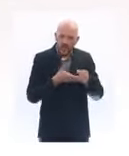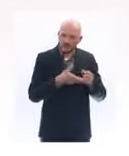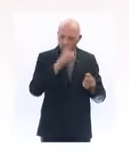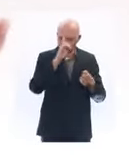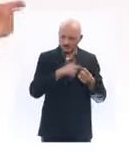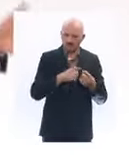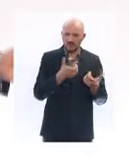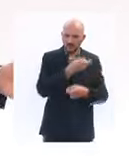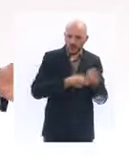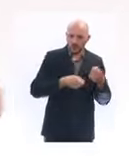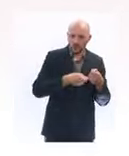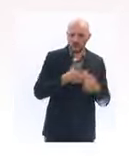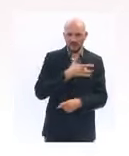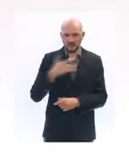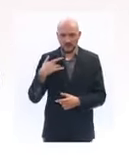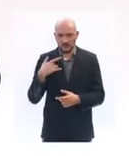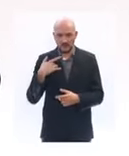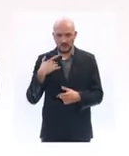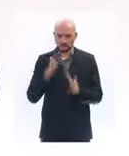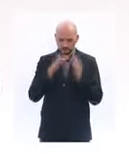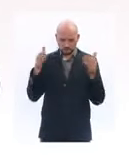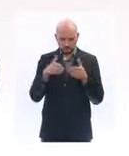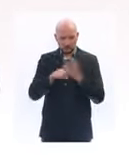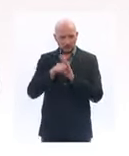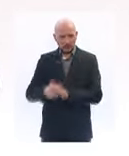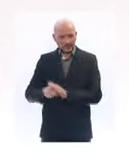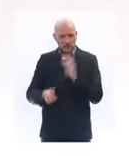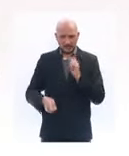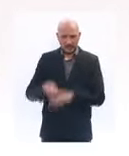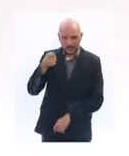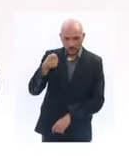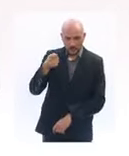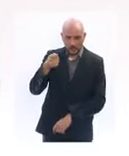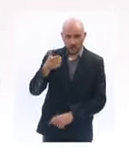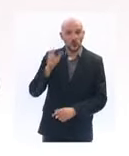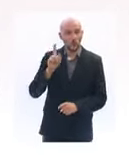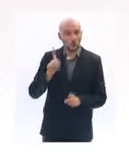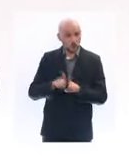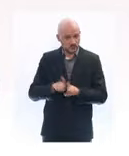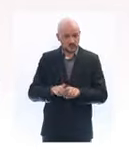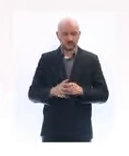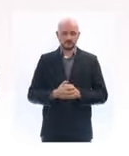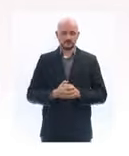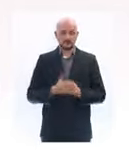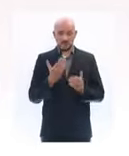d'abord, sur le terrain éducatif, toutes les mesures, de nature à la fois à les rassurer,